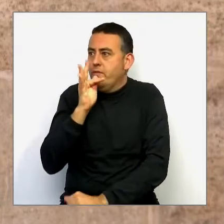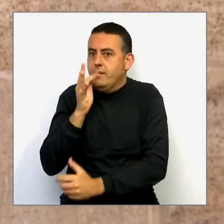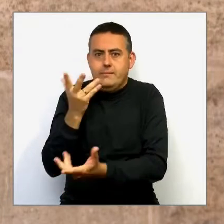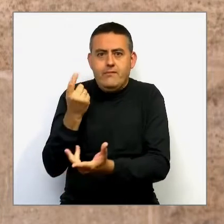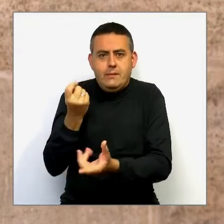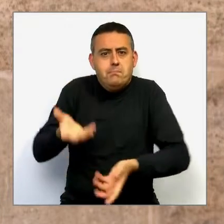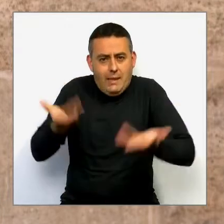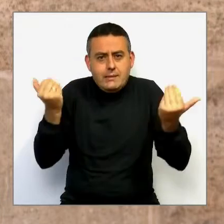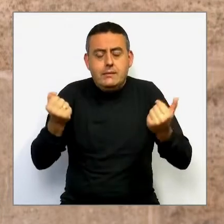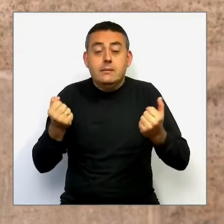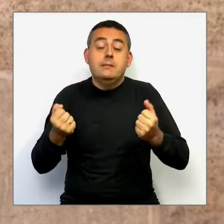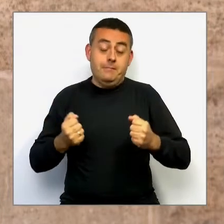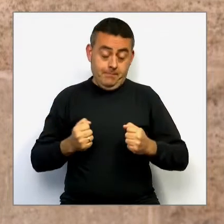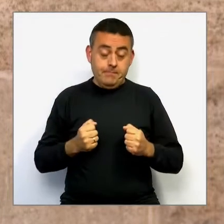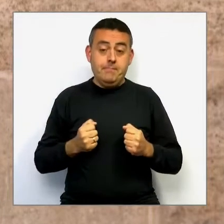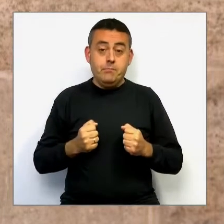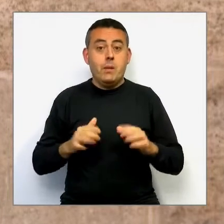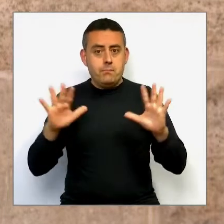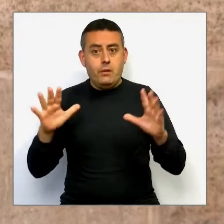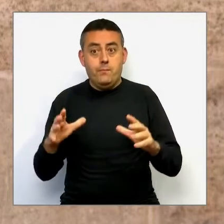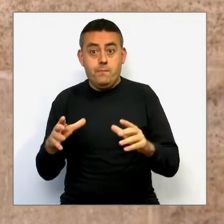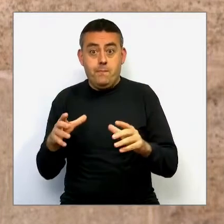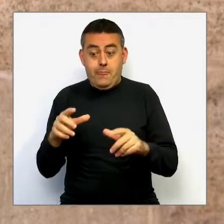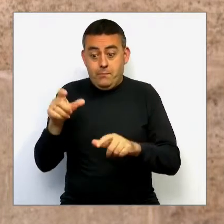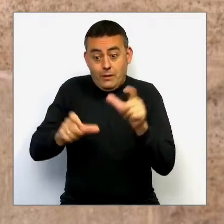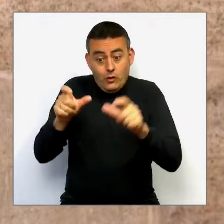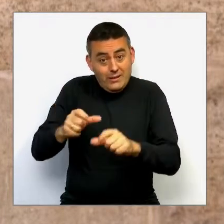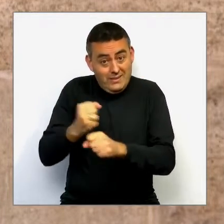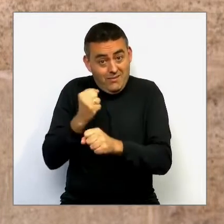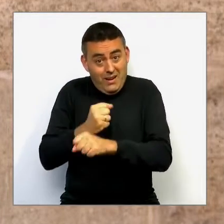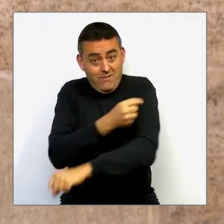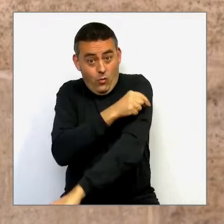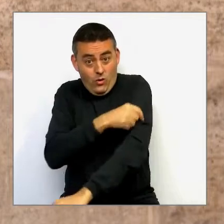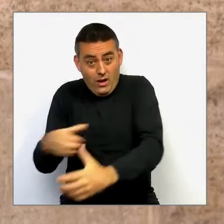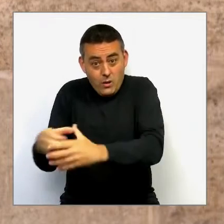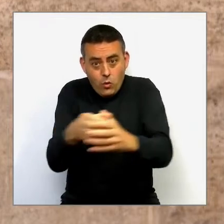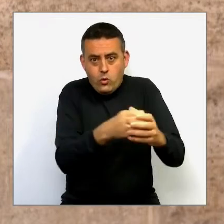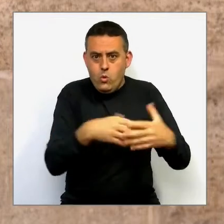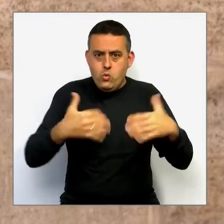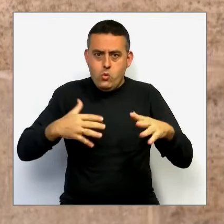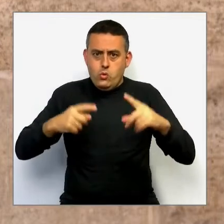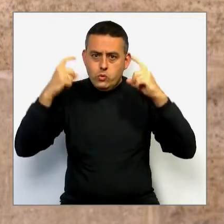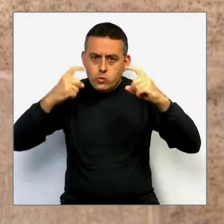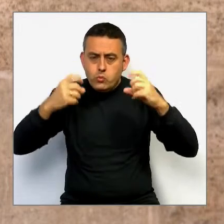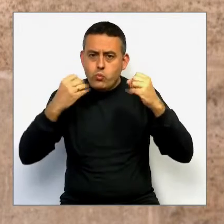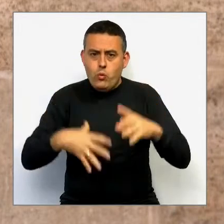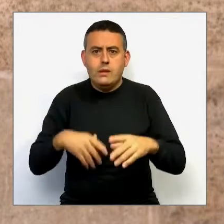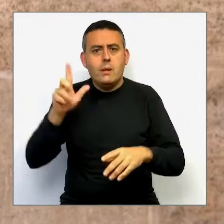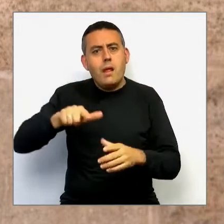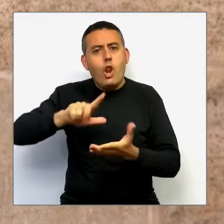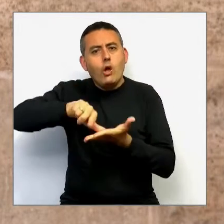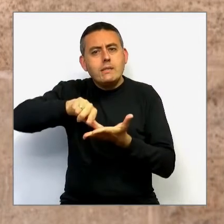clar que el treball que han fet els equips de vacunació ha estat extraordinari, la preparació i la logística ha estat molt positiva.